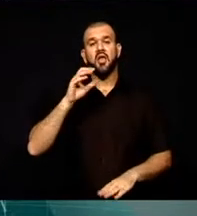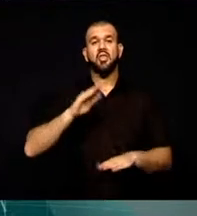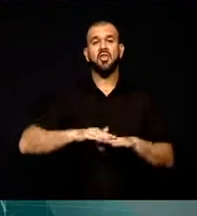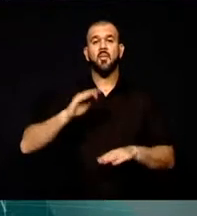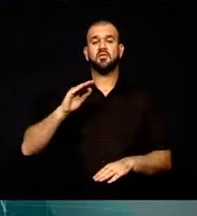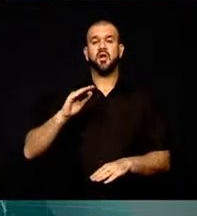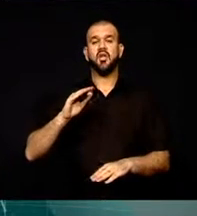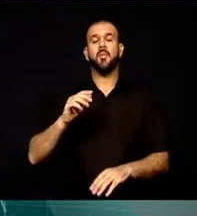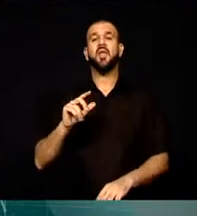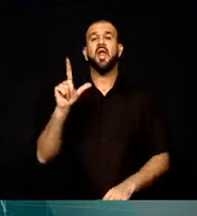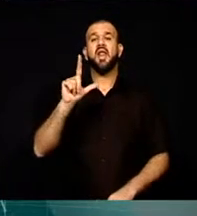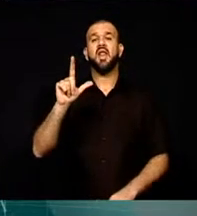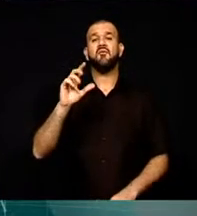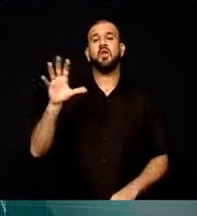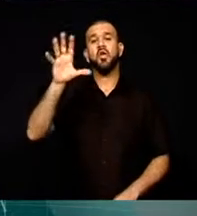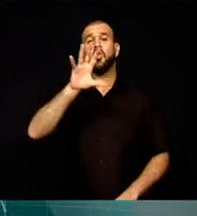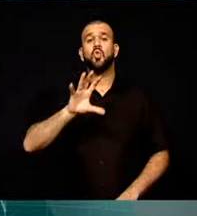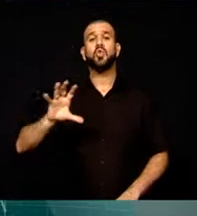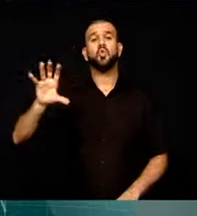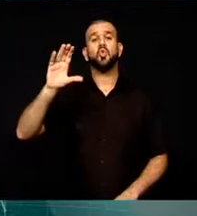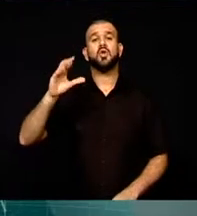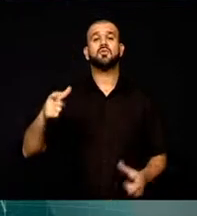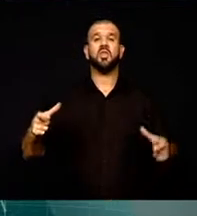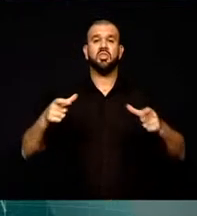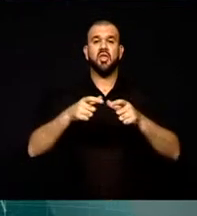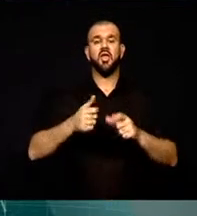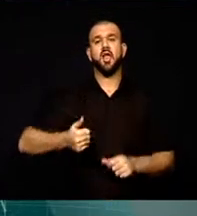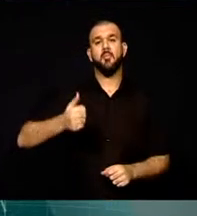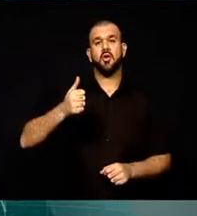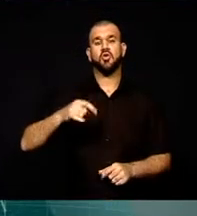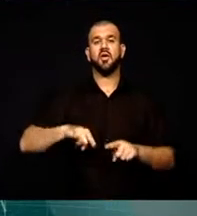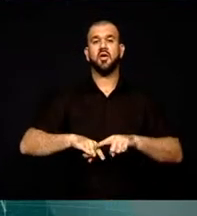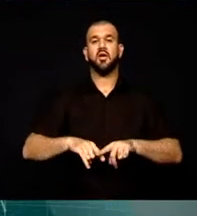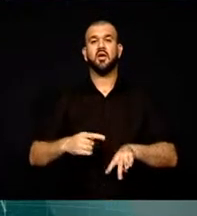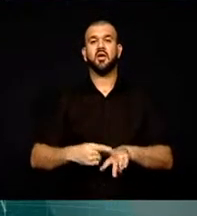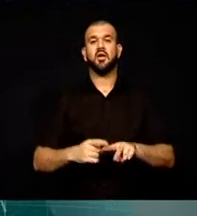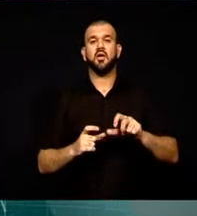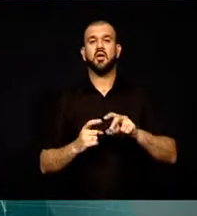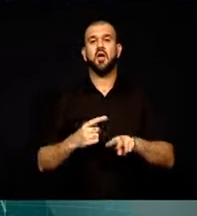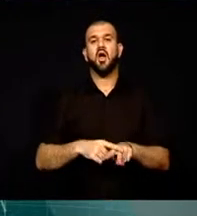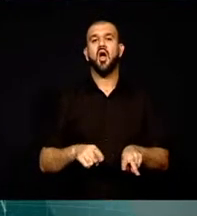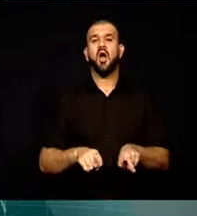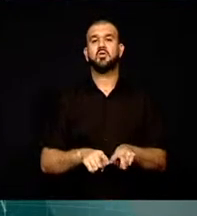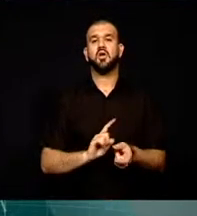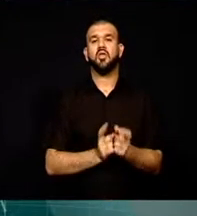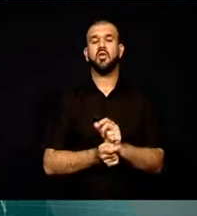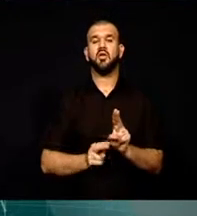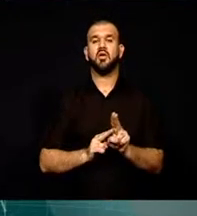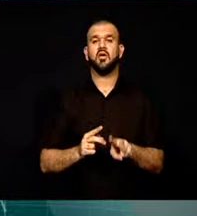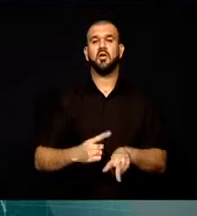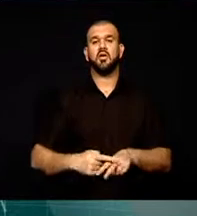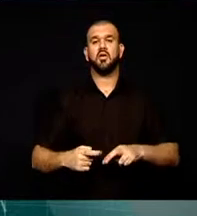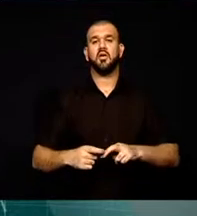Derneği Başkanı Hasan Karlıtaş da eşlik etti. Aziz Kaya konuyla ilgili